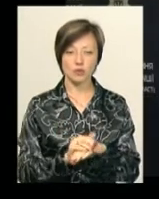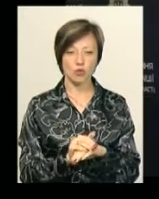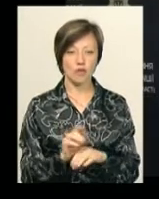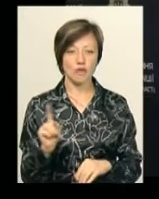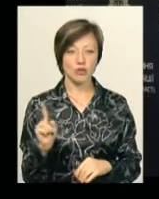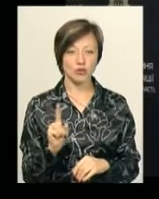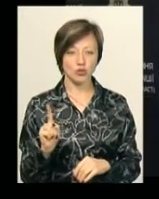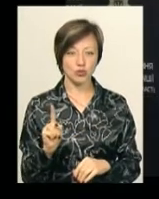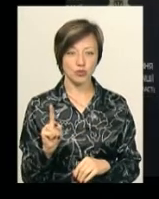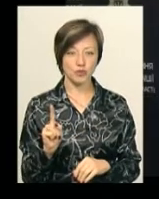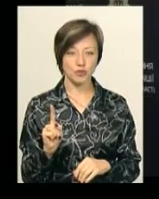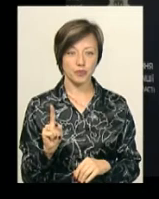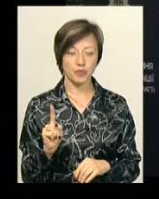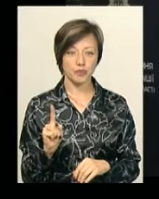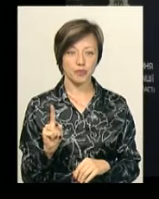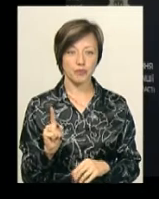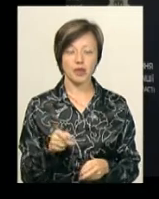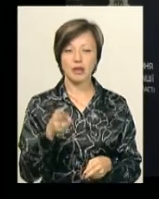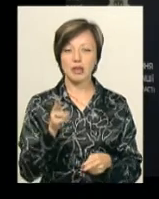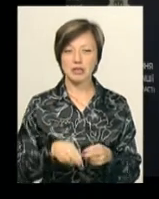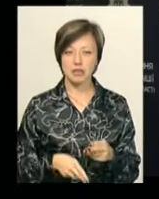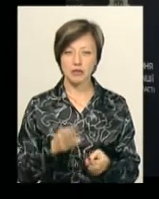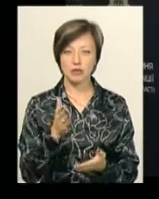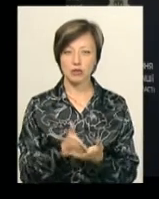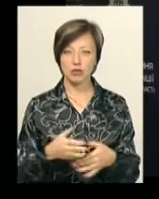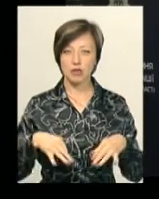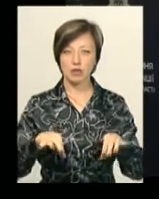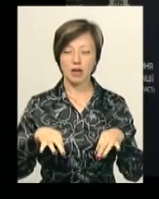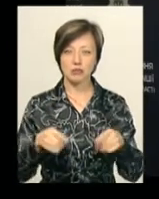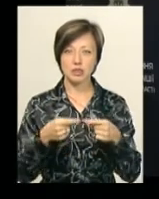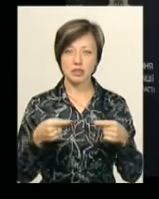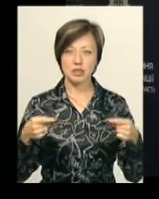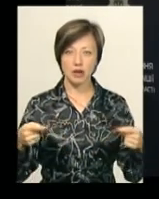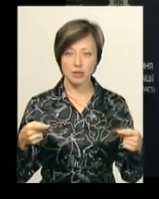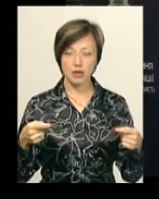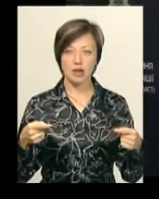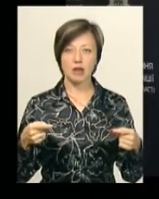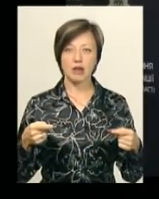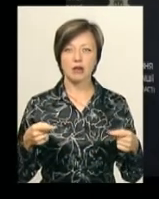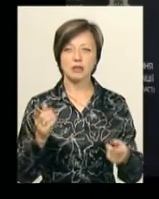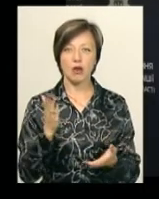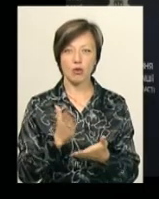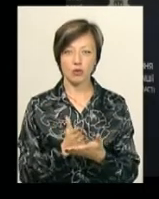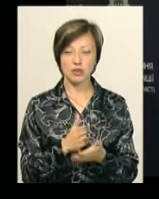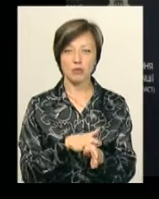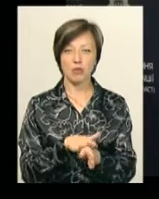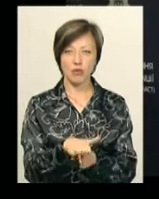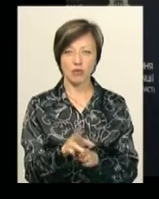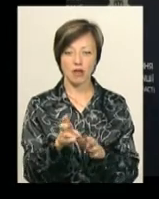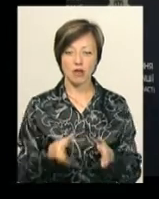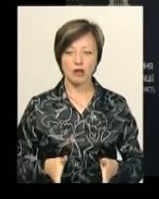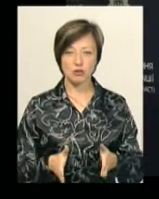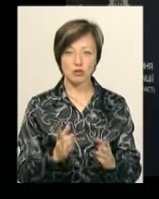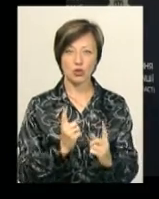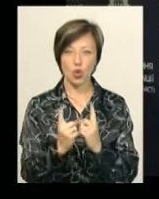що кінцеве розташування транспортних засобів та слідува інформація знаходиться повністю на смузі руху